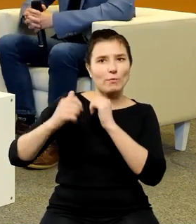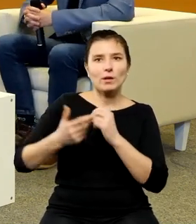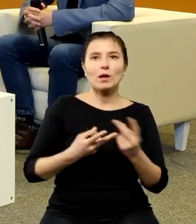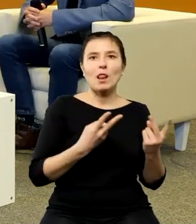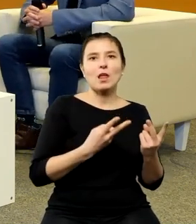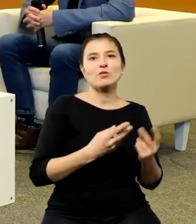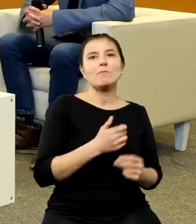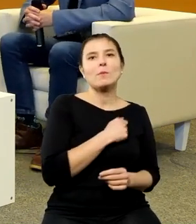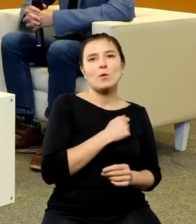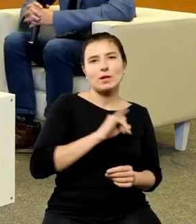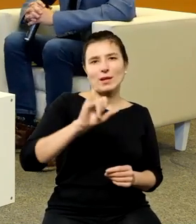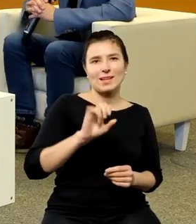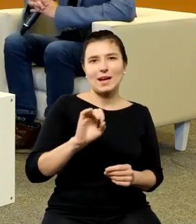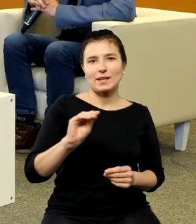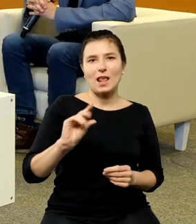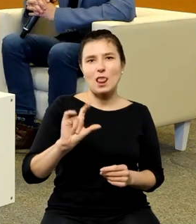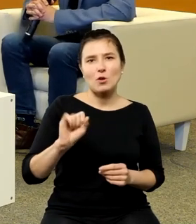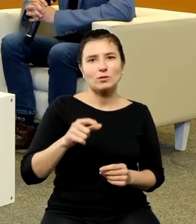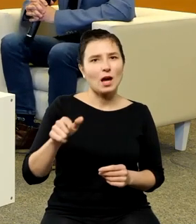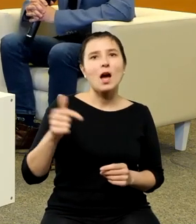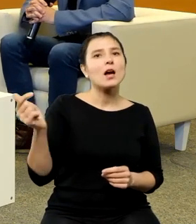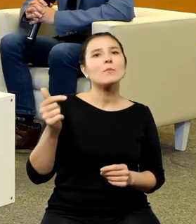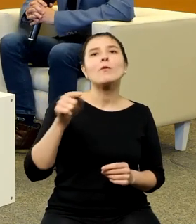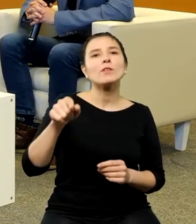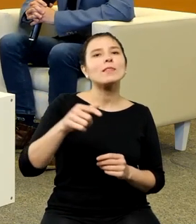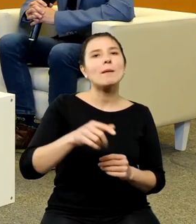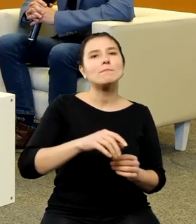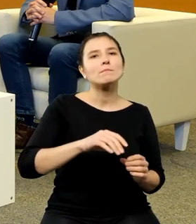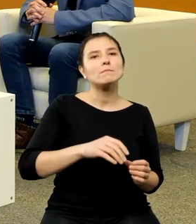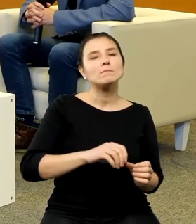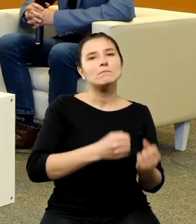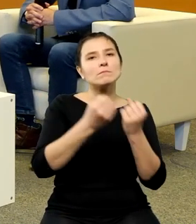w Muzeum Mikołaja Kopernika we Fromworku